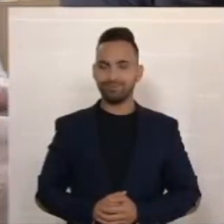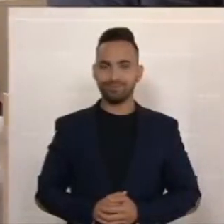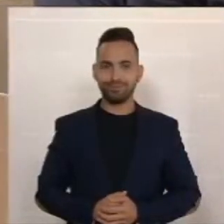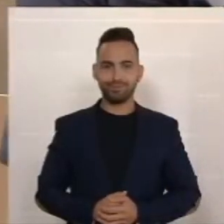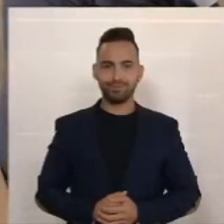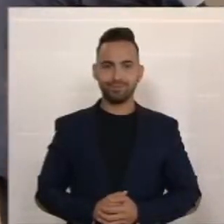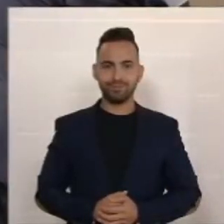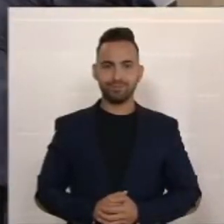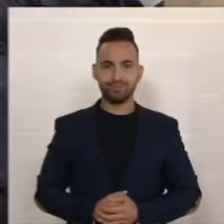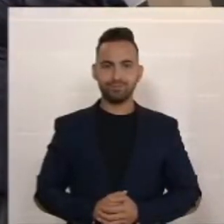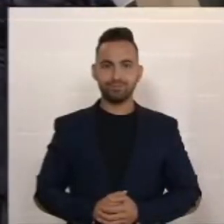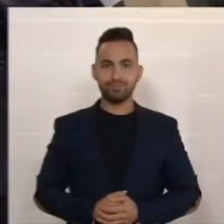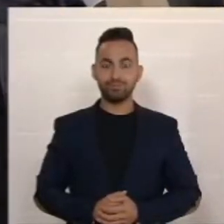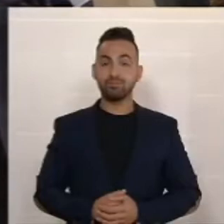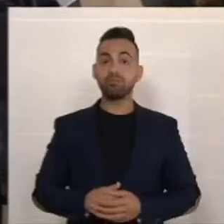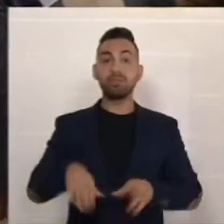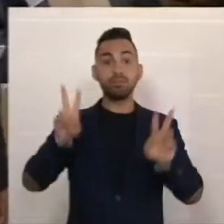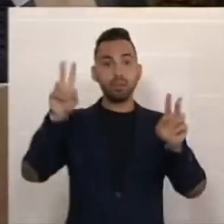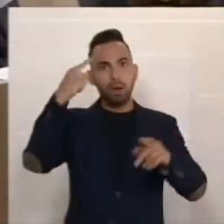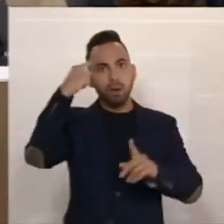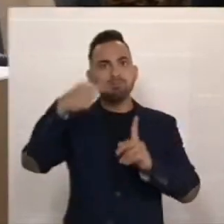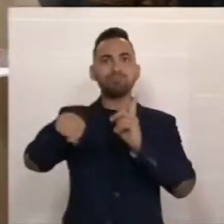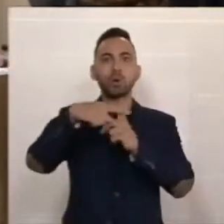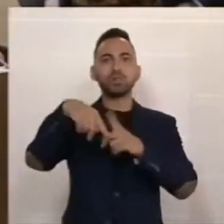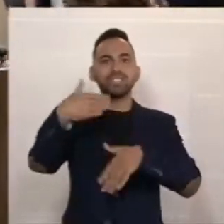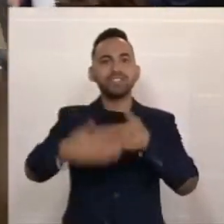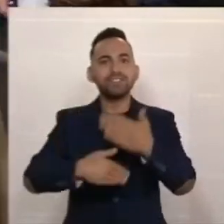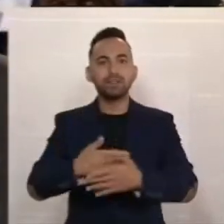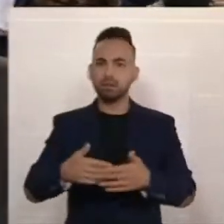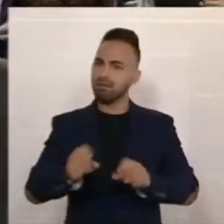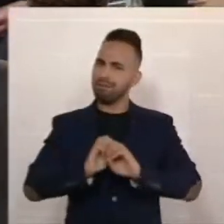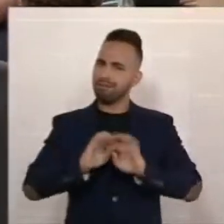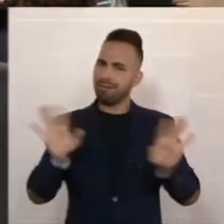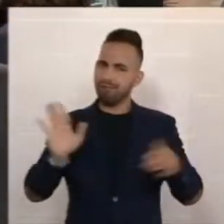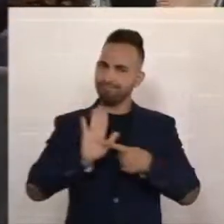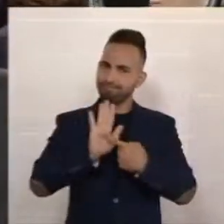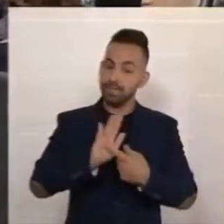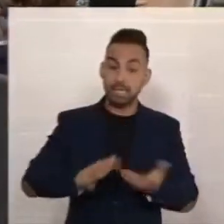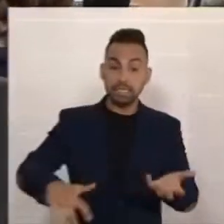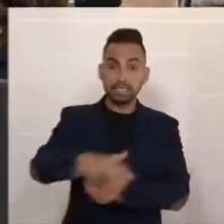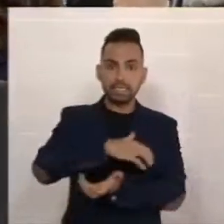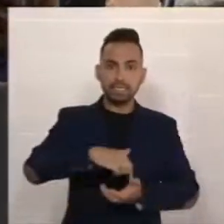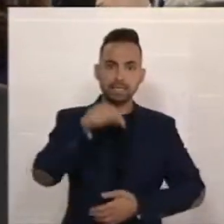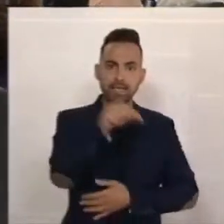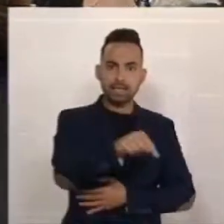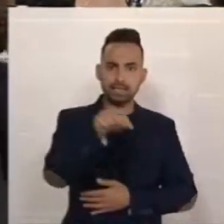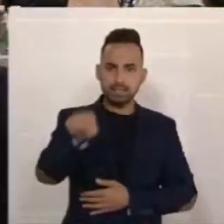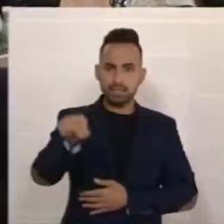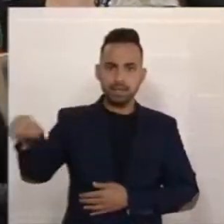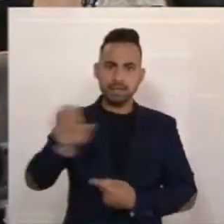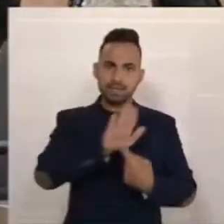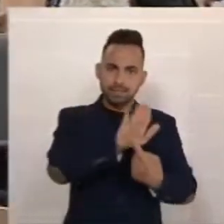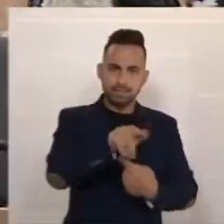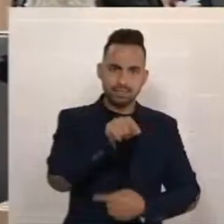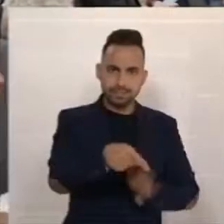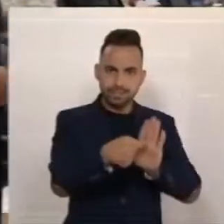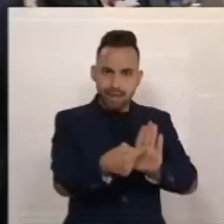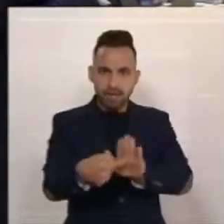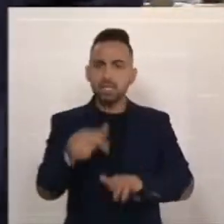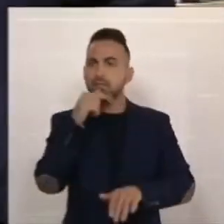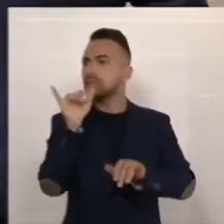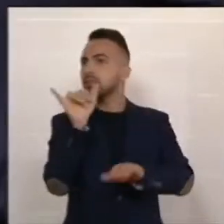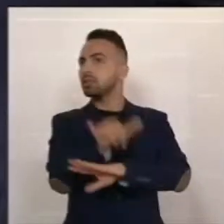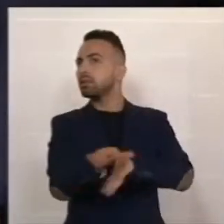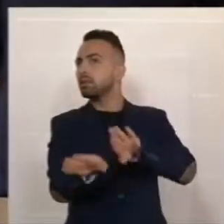Und wenn es um Zuversicht geht, dann geht es ganz klar darum, Krisen zu benennen, sie nicht wegzureden, sie nicht kleinzureden.